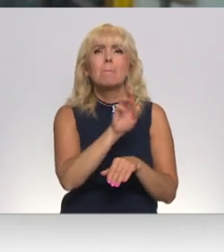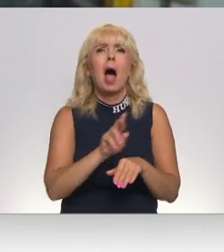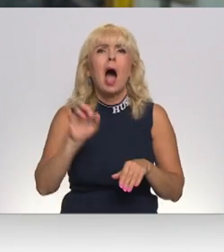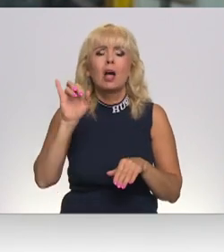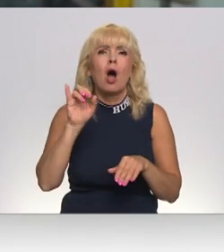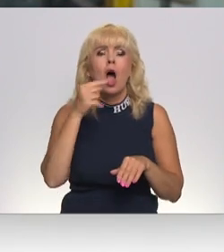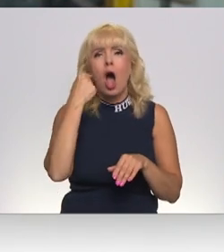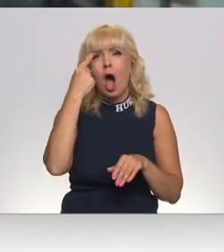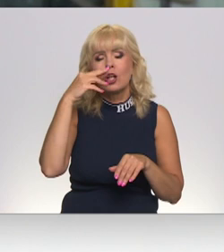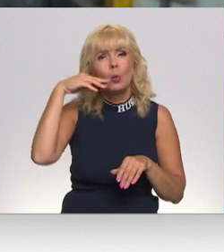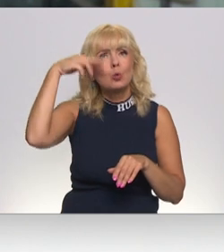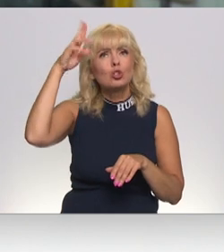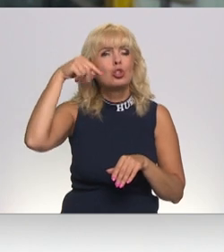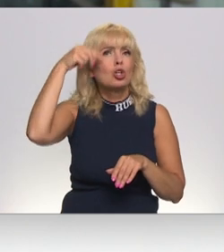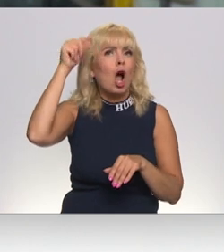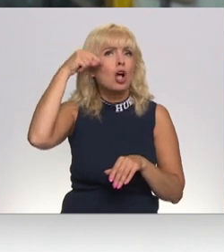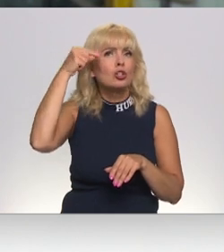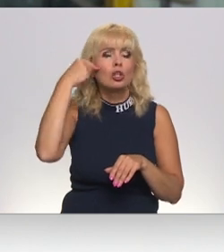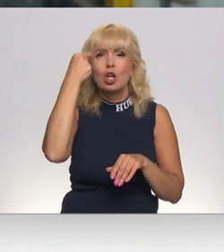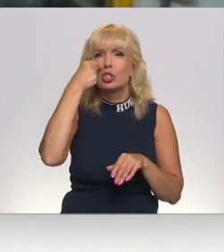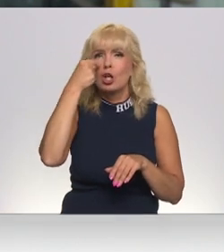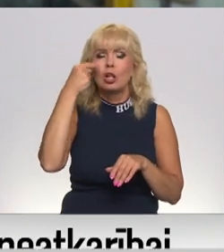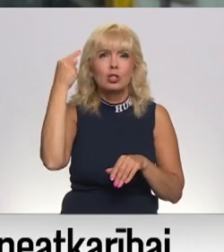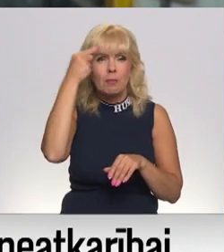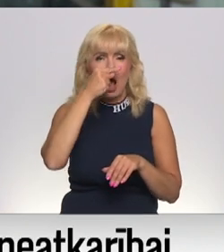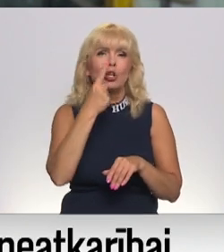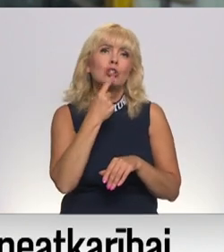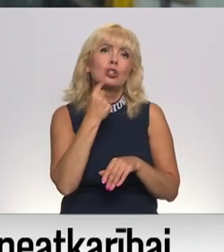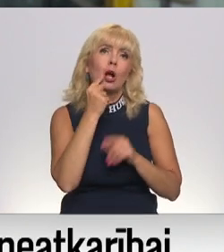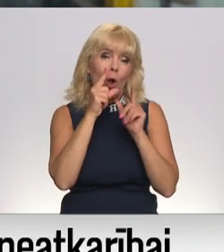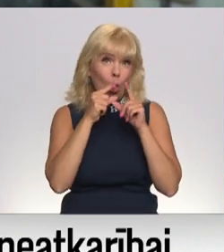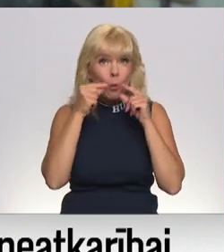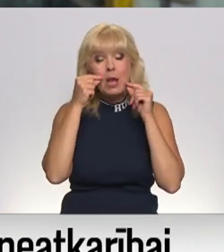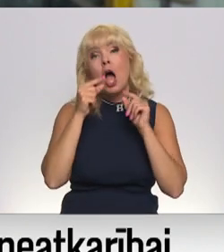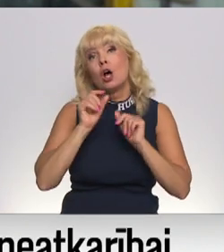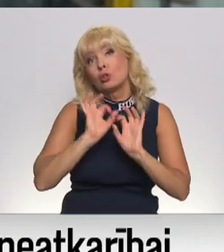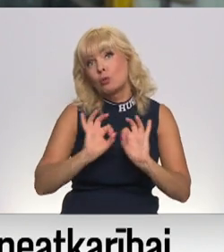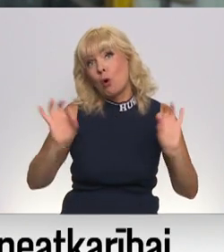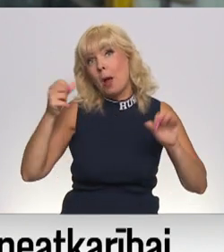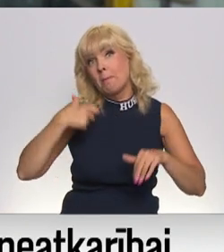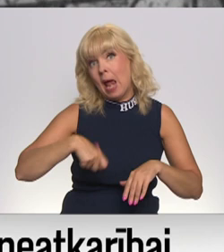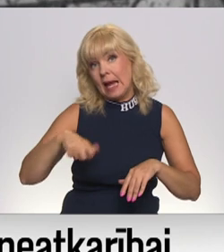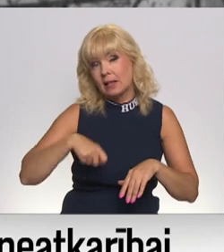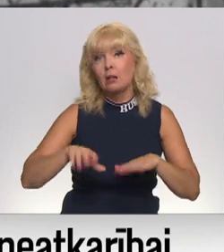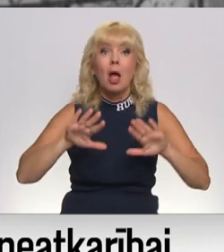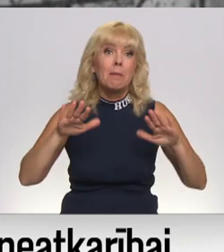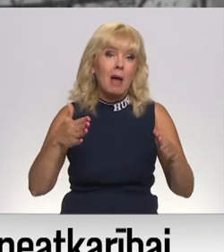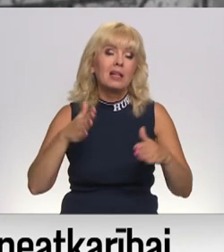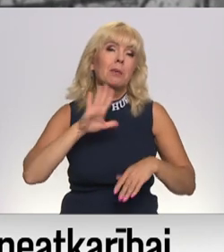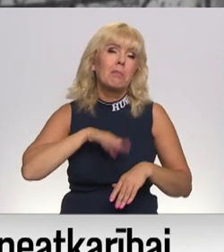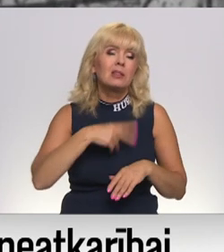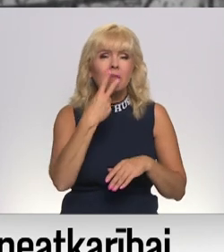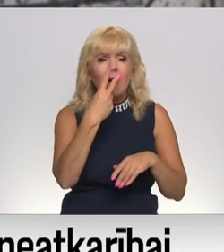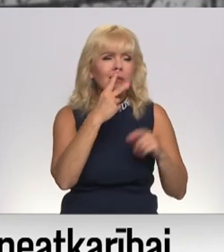actiņas uzkrāsots un zīlītas melns un sarkanas lūpiņas. Nu smuka meite, nu, bet mēs tur pēc tām